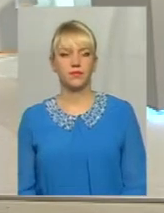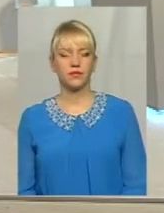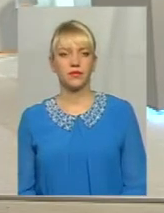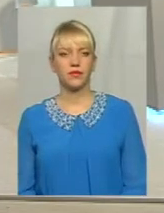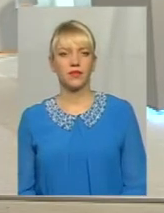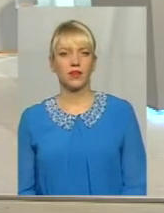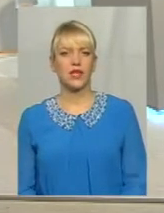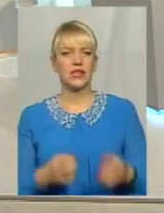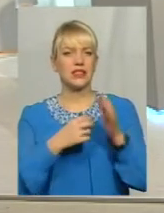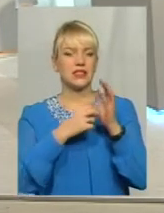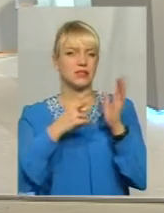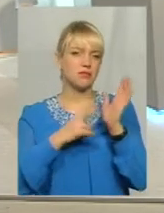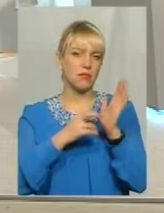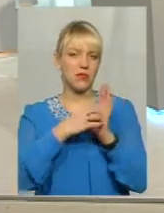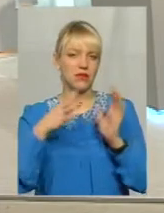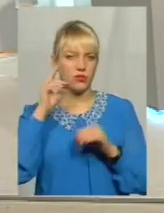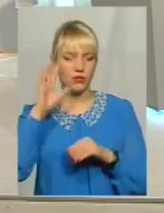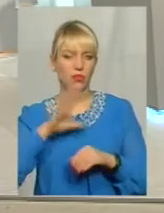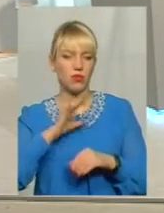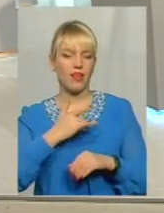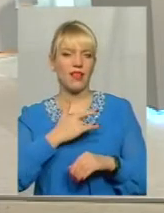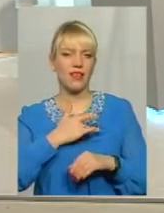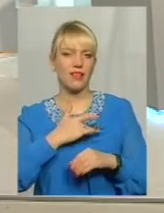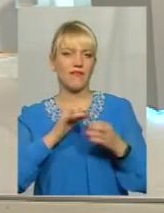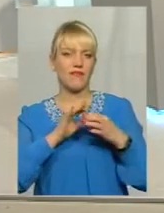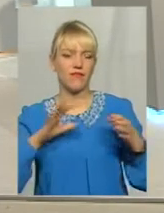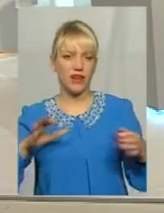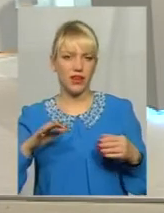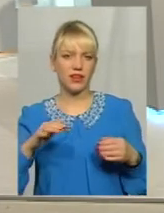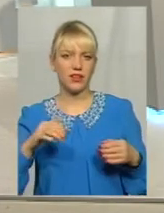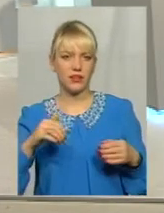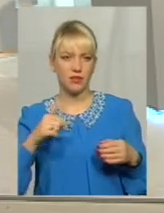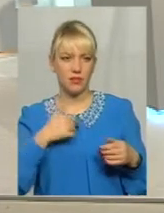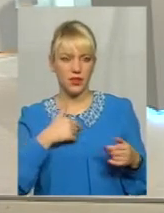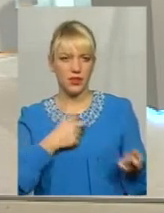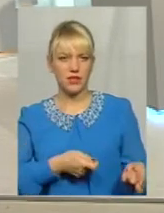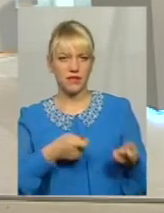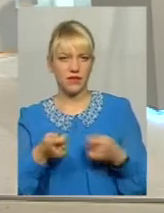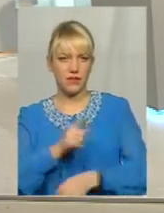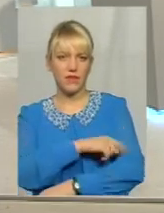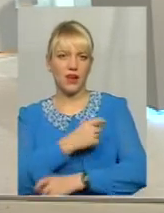був інфаркт міокарда В мене порую́тали, я виру́л вікулі лікарки